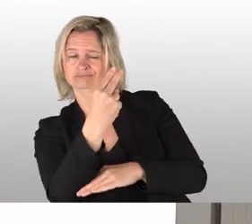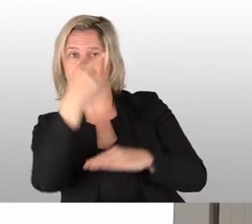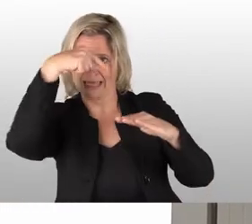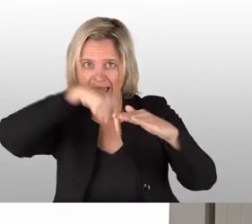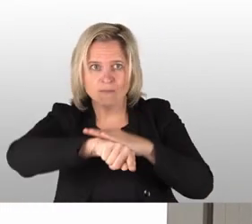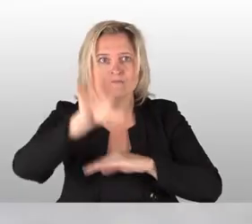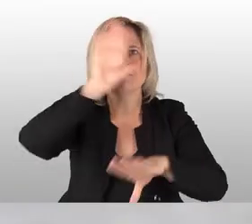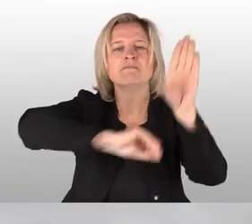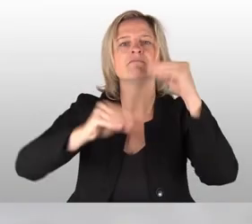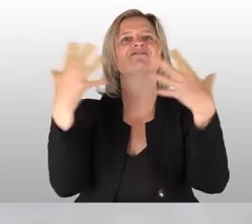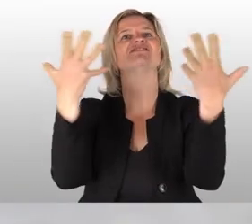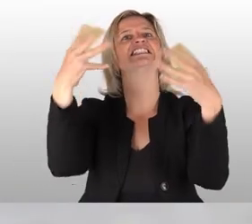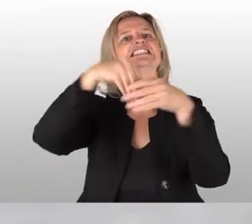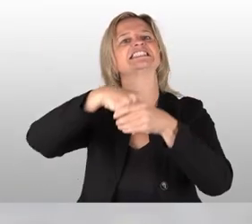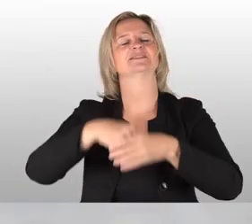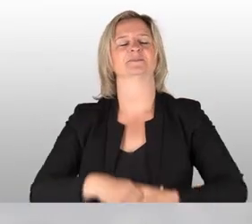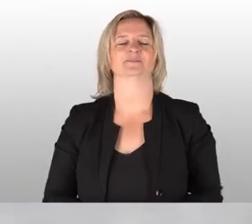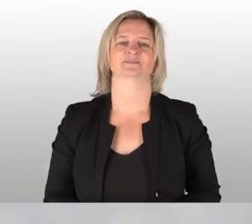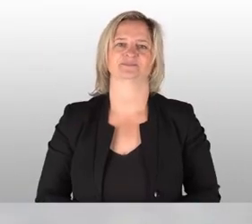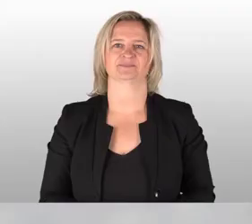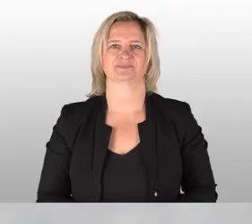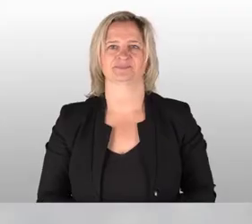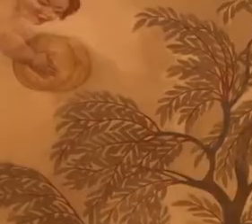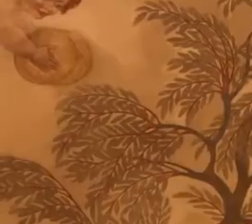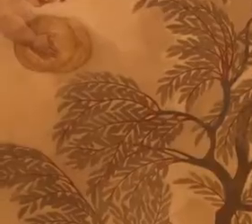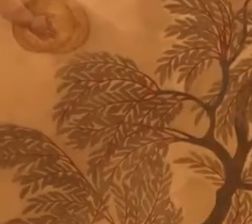wollen jetzt mal einen Einblick wagen, direkt im Haus drin.